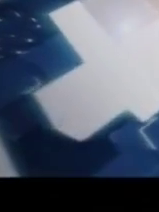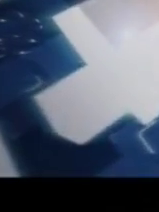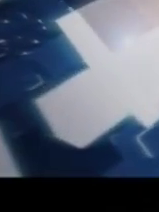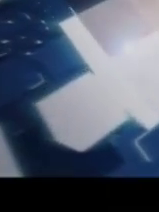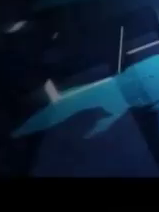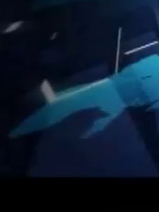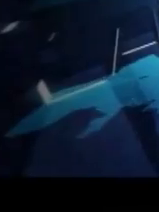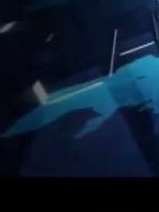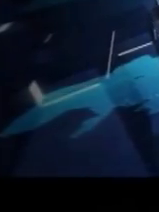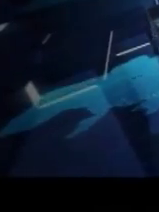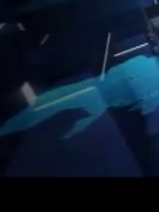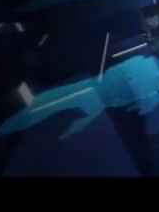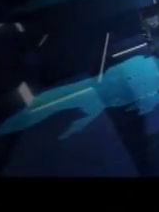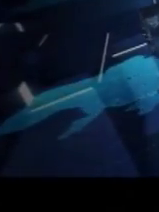перегляд!